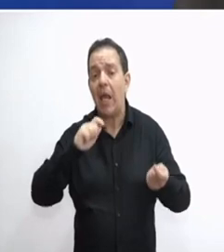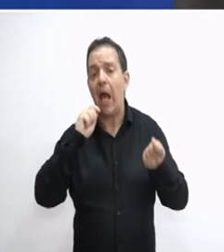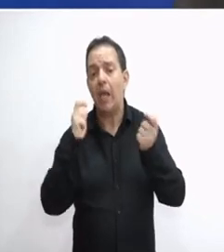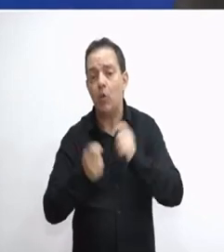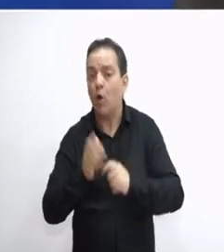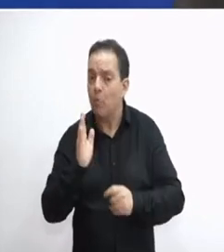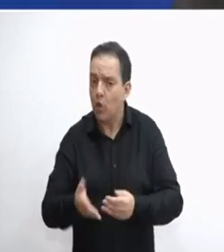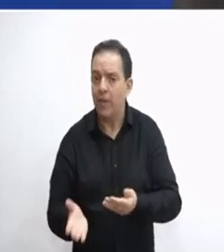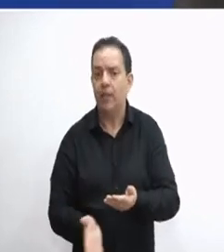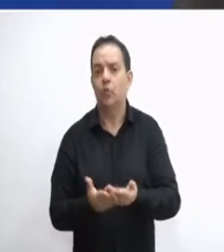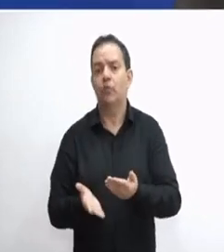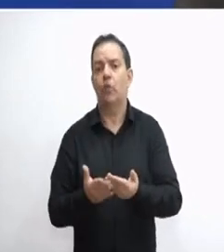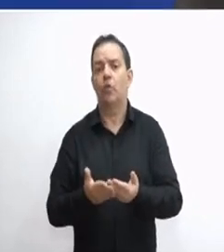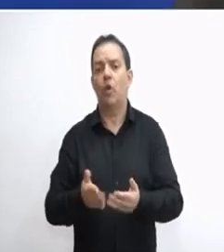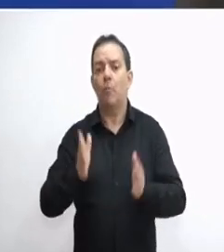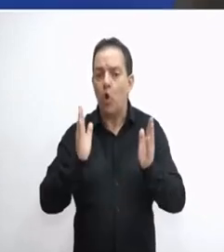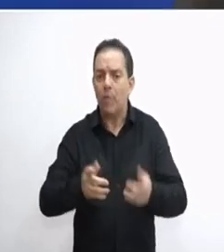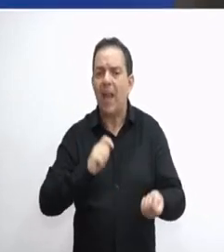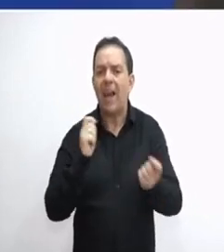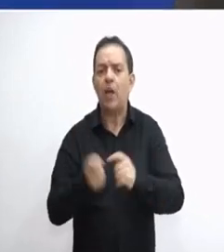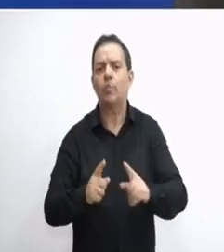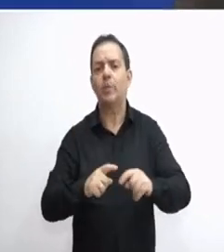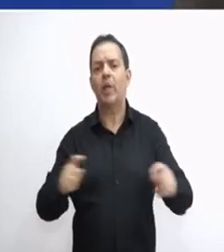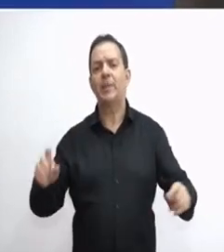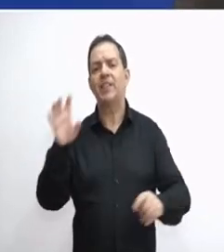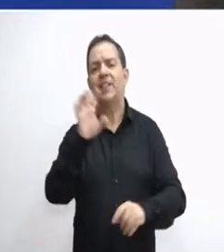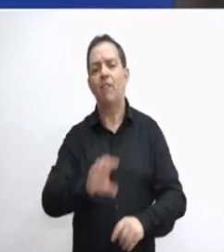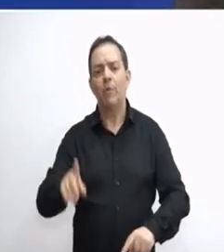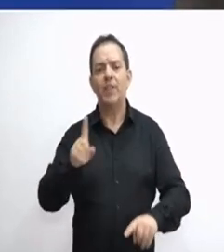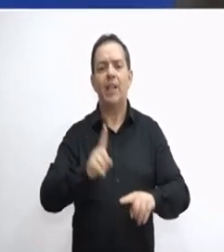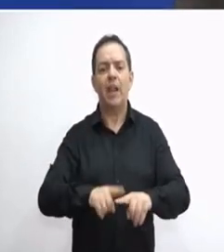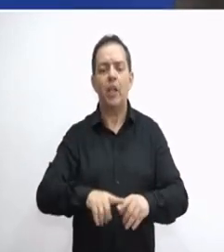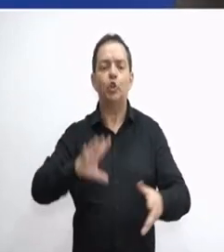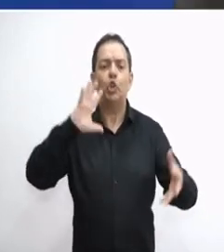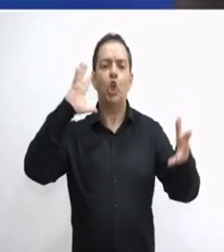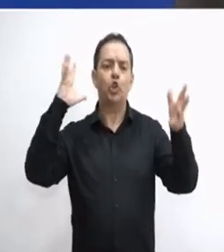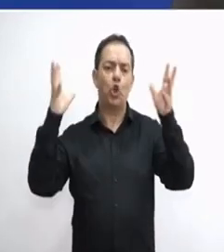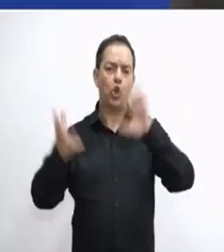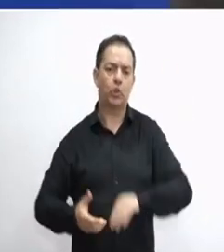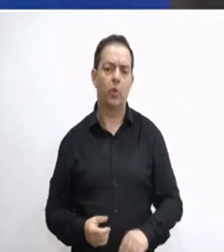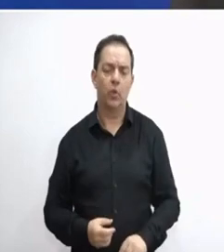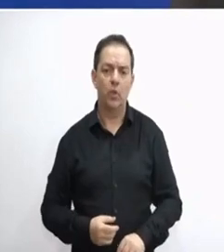Μπορούμε να τους βοηθήσουμε. Μπορούμε να αλλάξουμε τα πάντα. Στην Ευρώπη, στην Ελλάδα, στον πλανήτη.